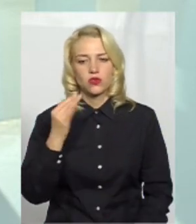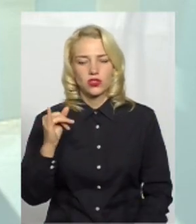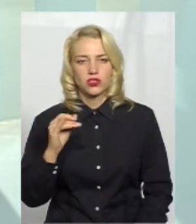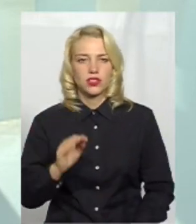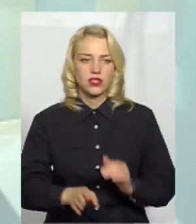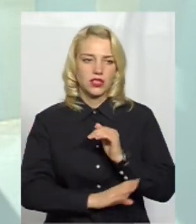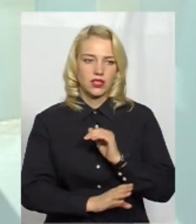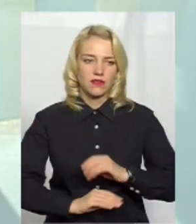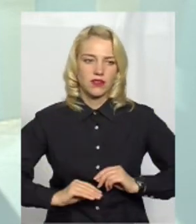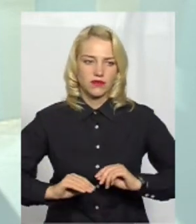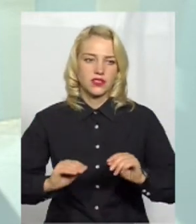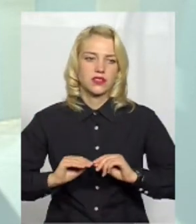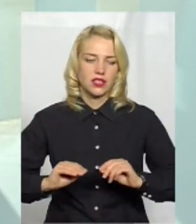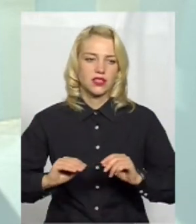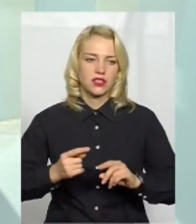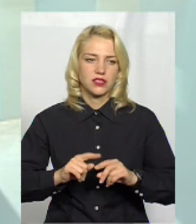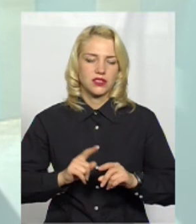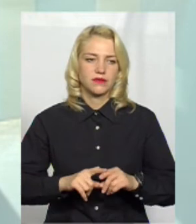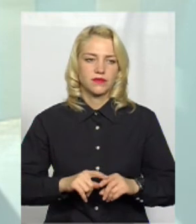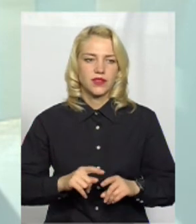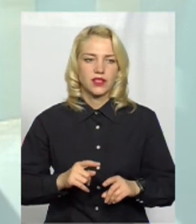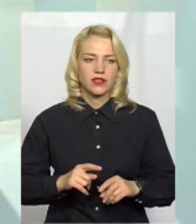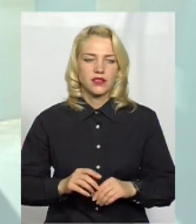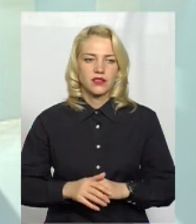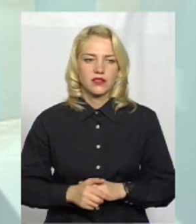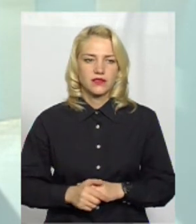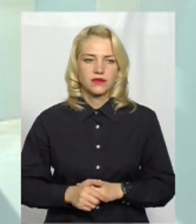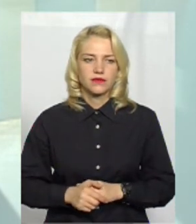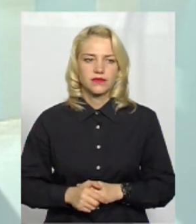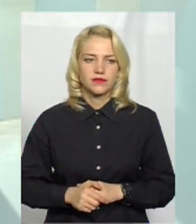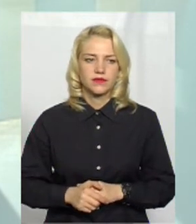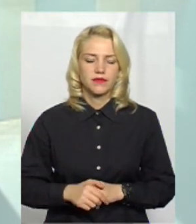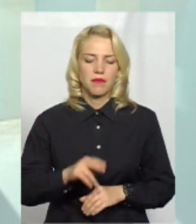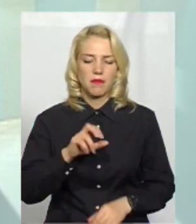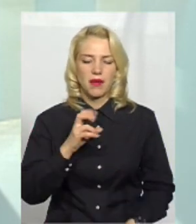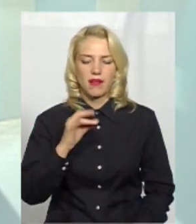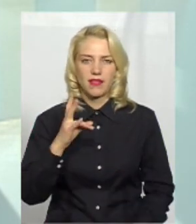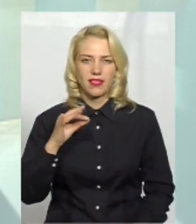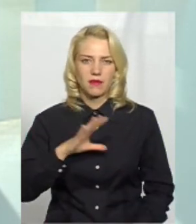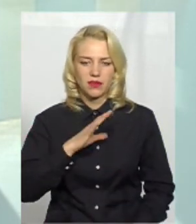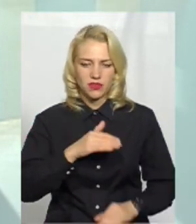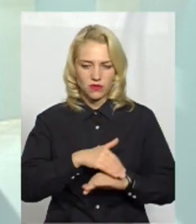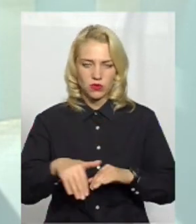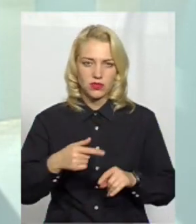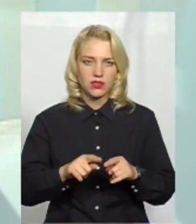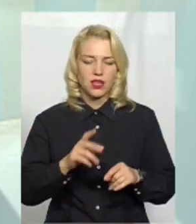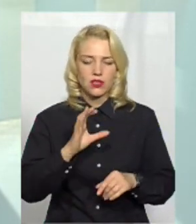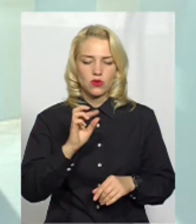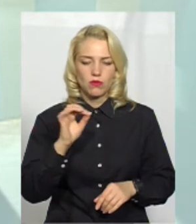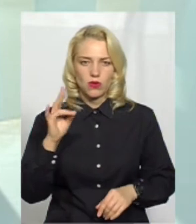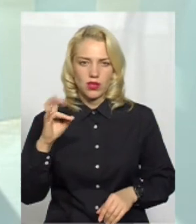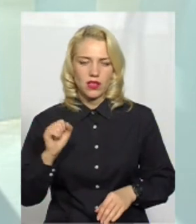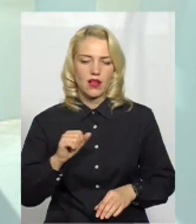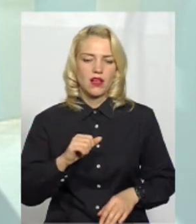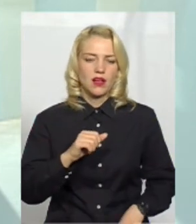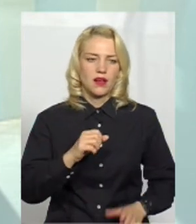І дерева, може, Холодноярців, це колишня Попаніна. Далі, по Соборній висаджувалися Володимирське, 15